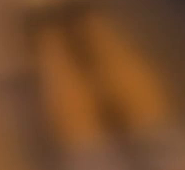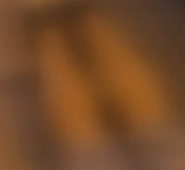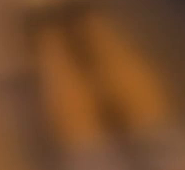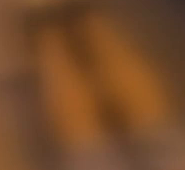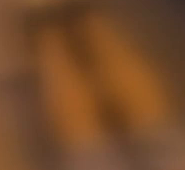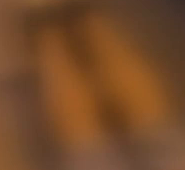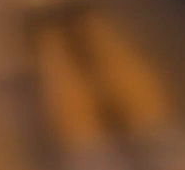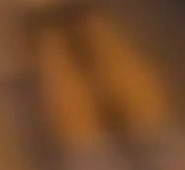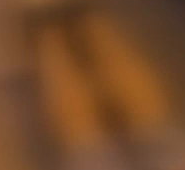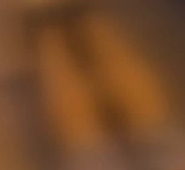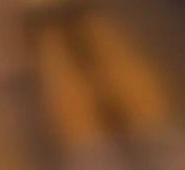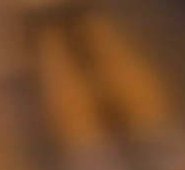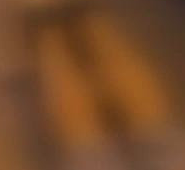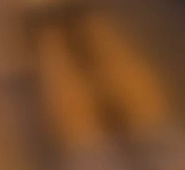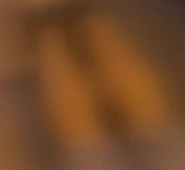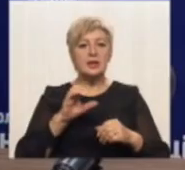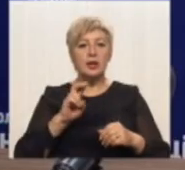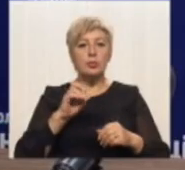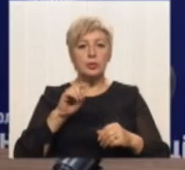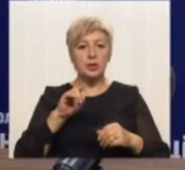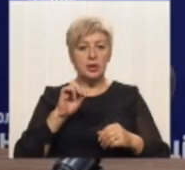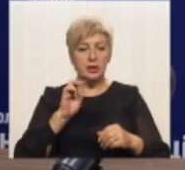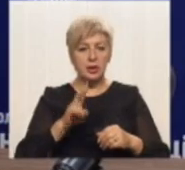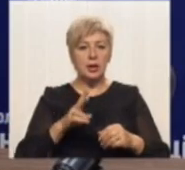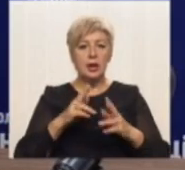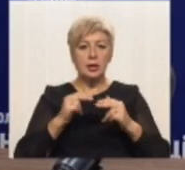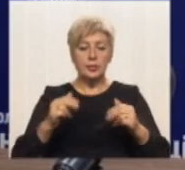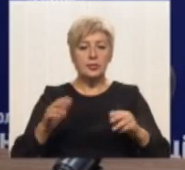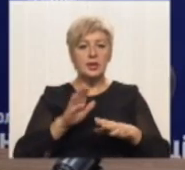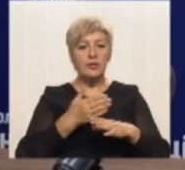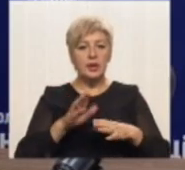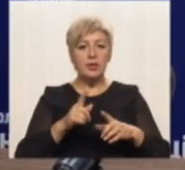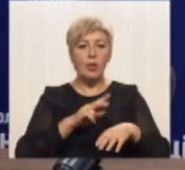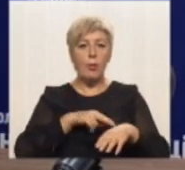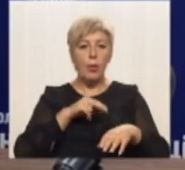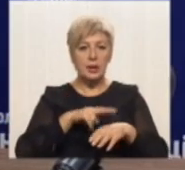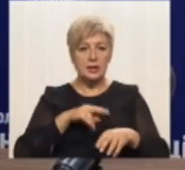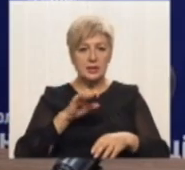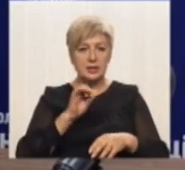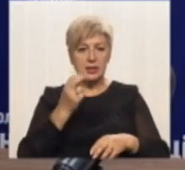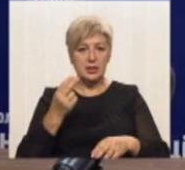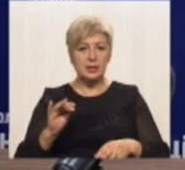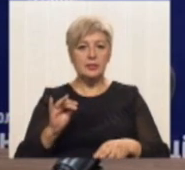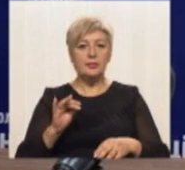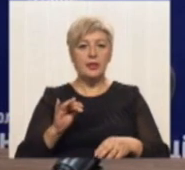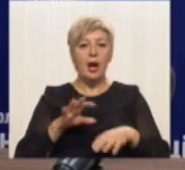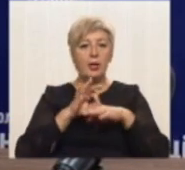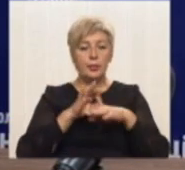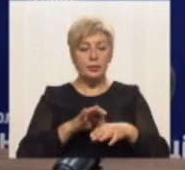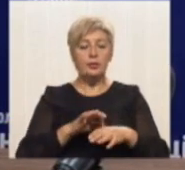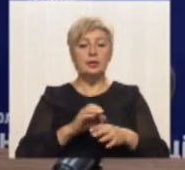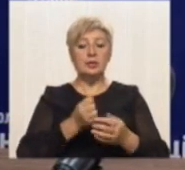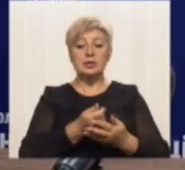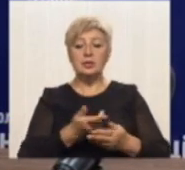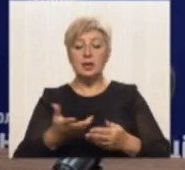Дніпропетровській області Сергій Бухінник. Дніпропетровським відділом поліції проводилося ряд